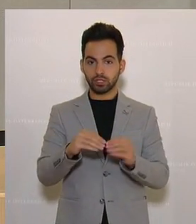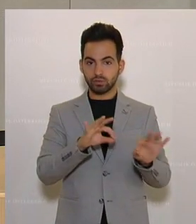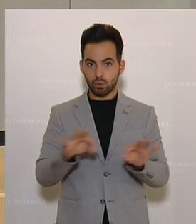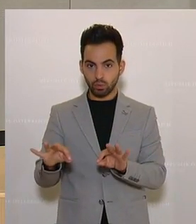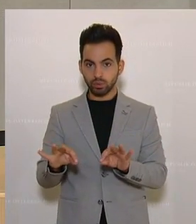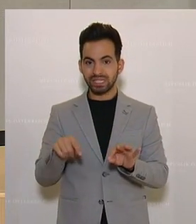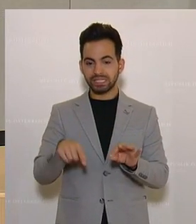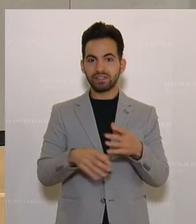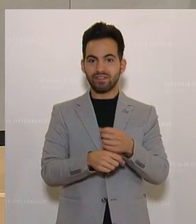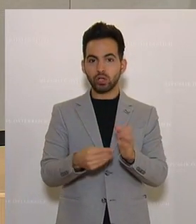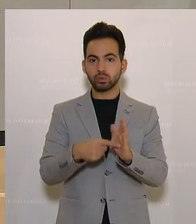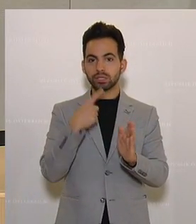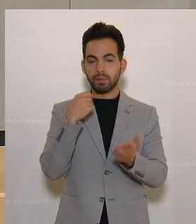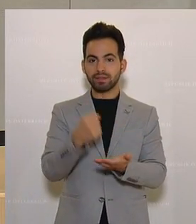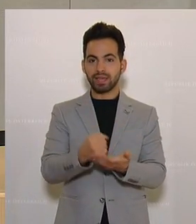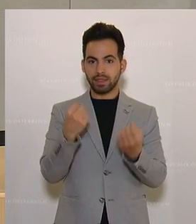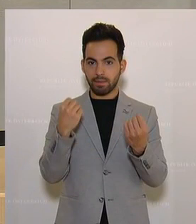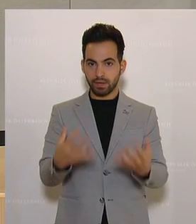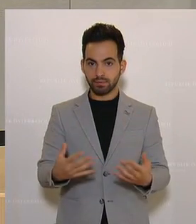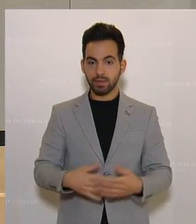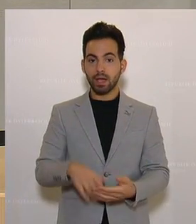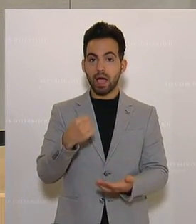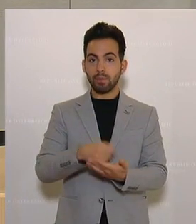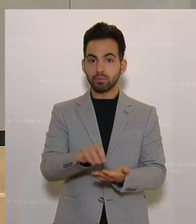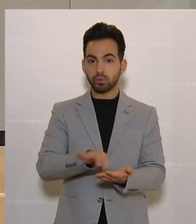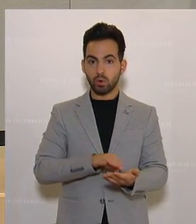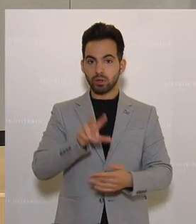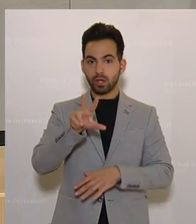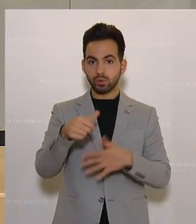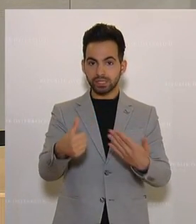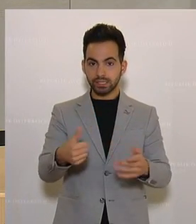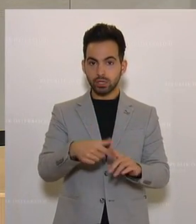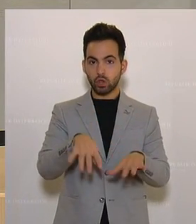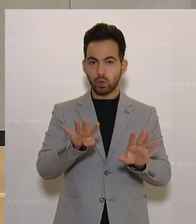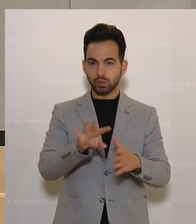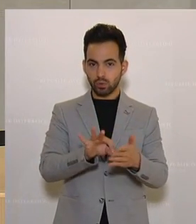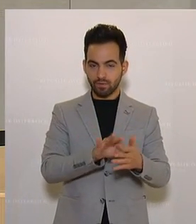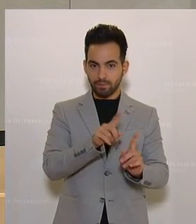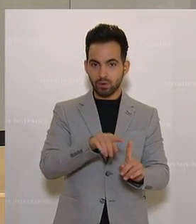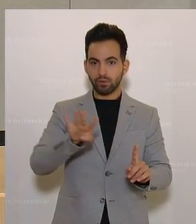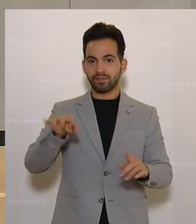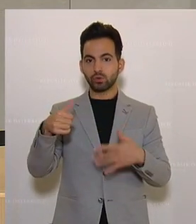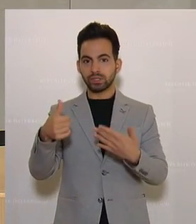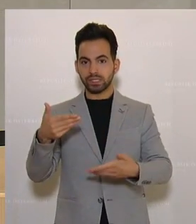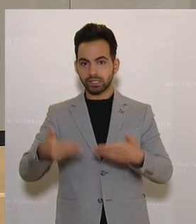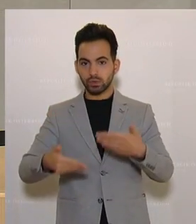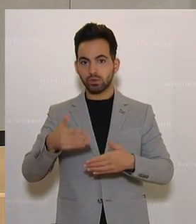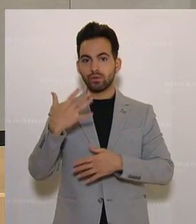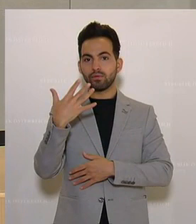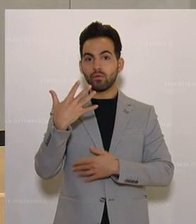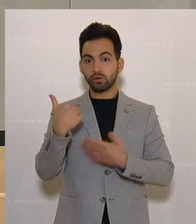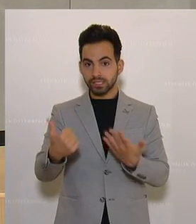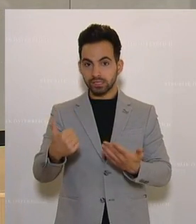Fassung als genehmigt. Verder sind die amtlichen Protokolle der 63. vom 19. November sowie der 64.,